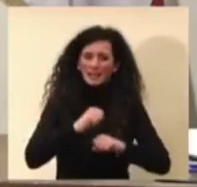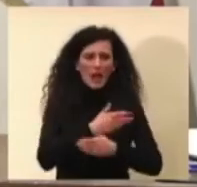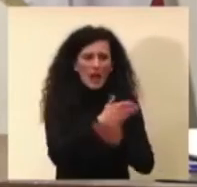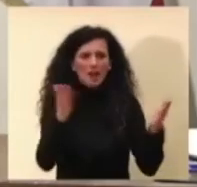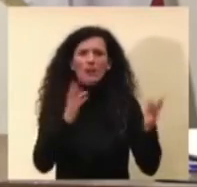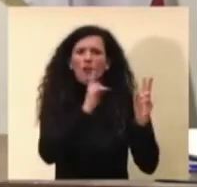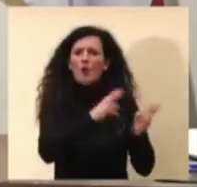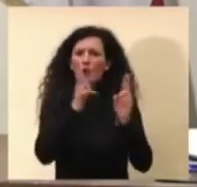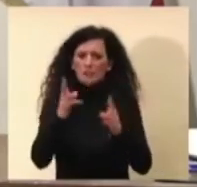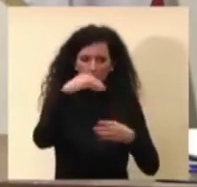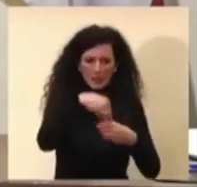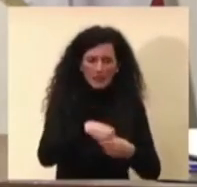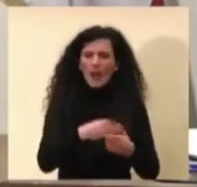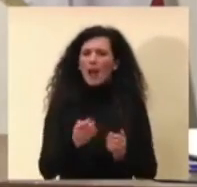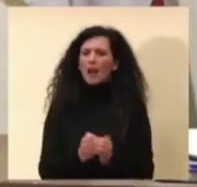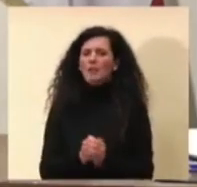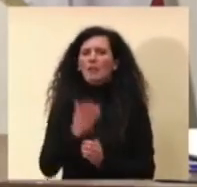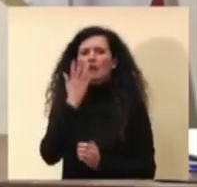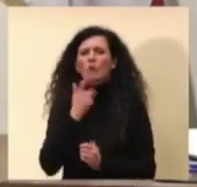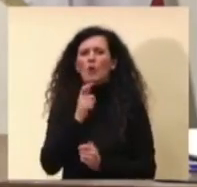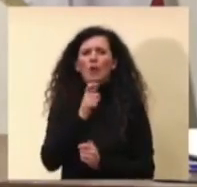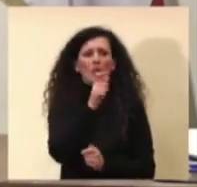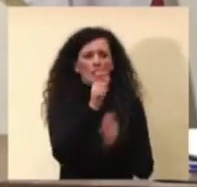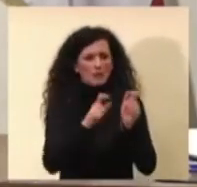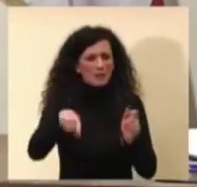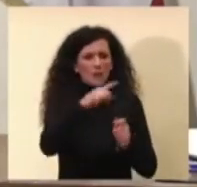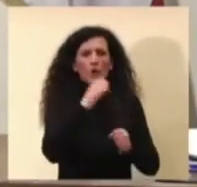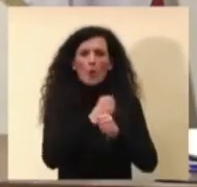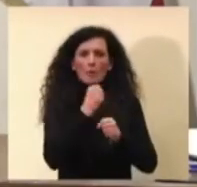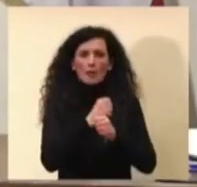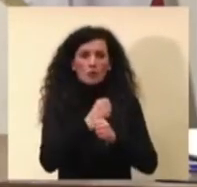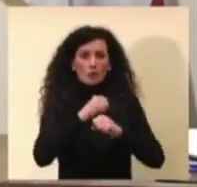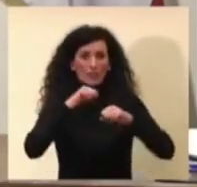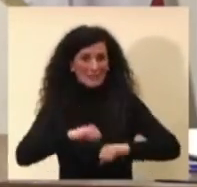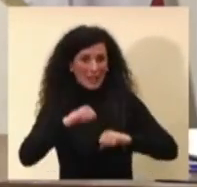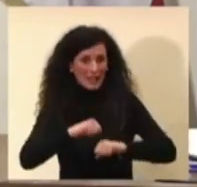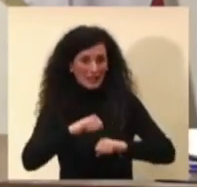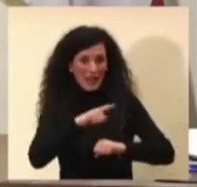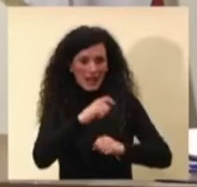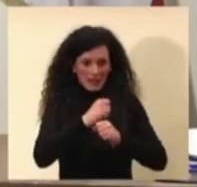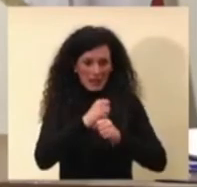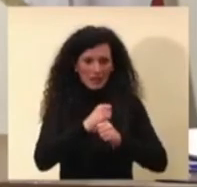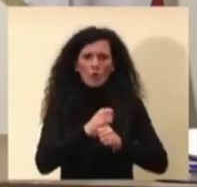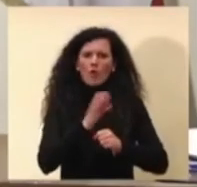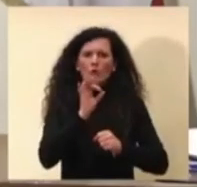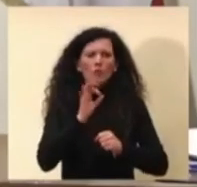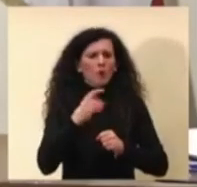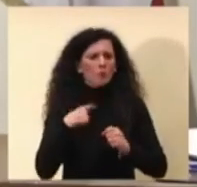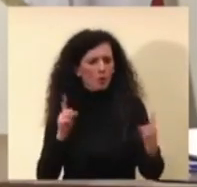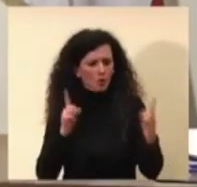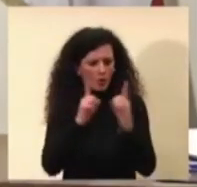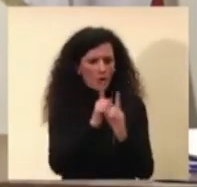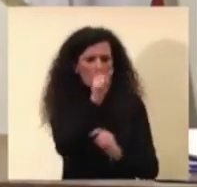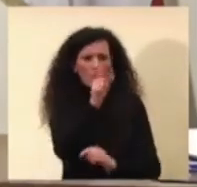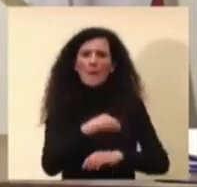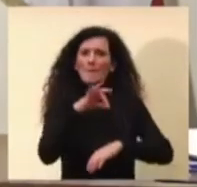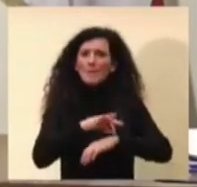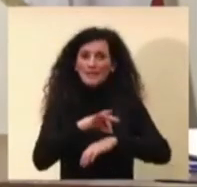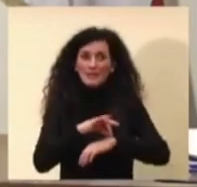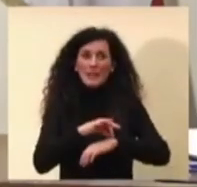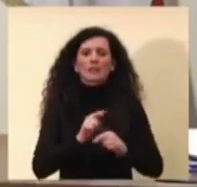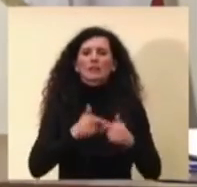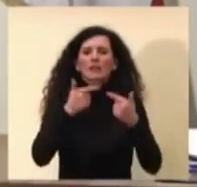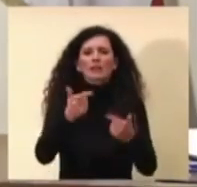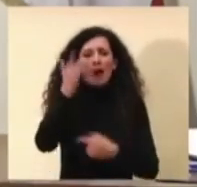ospedali, quindi vogliamo che gli operatori sanitari che sono in prima linea e che possono anche mettere a rischio la salute degli terzi